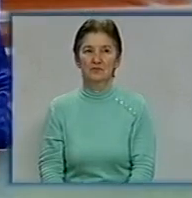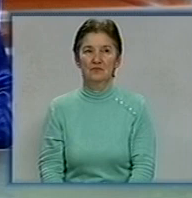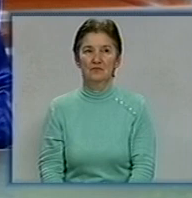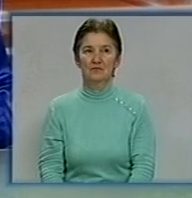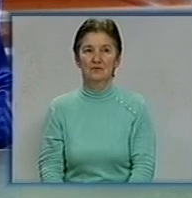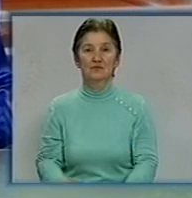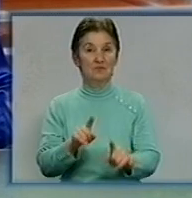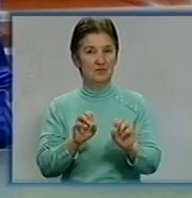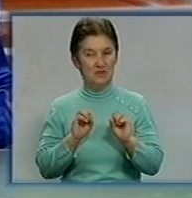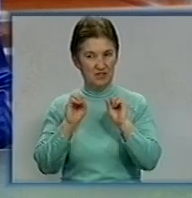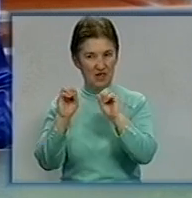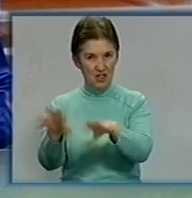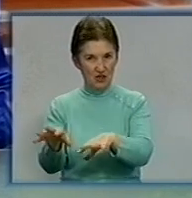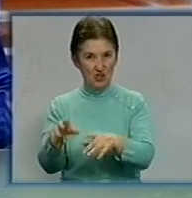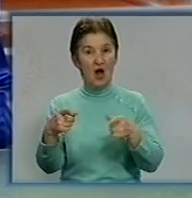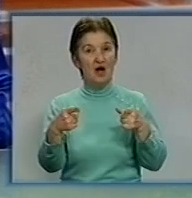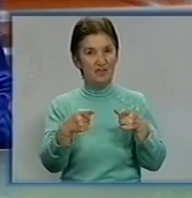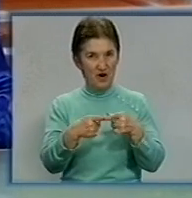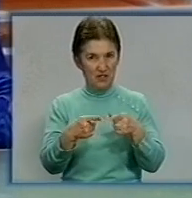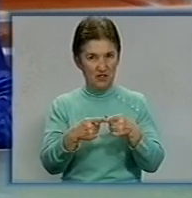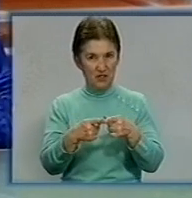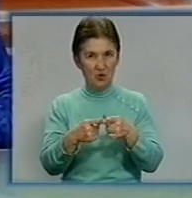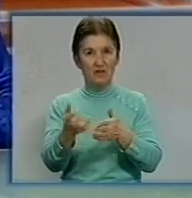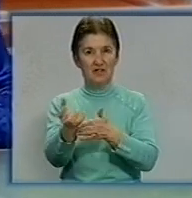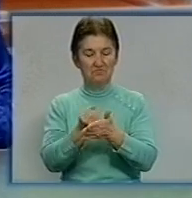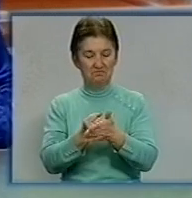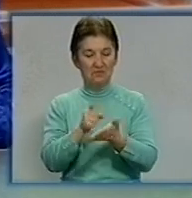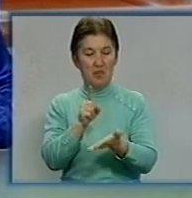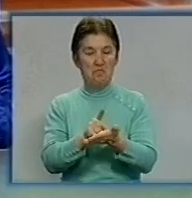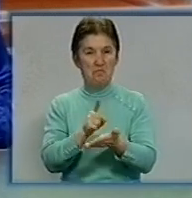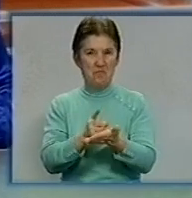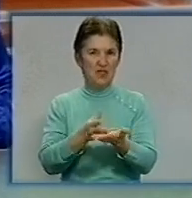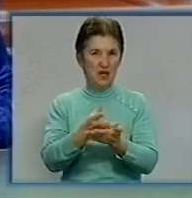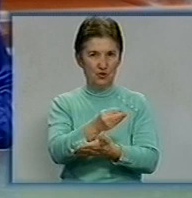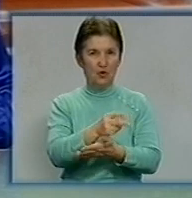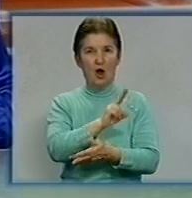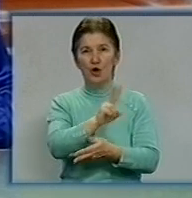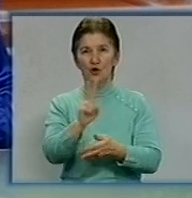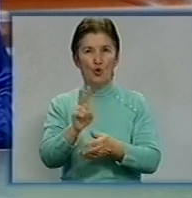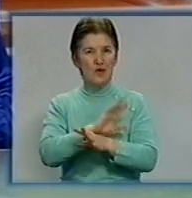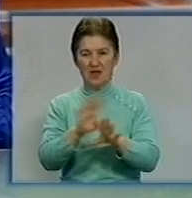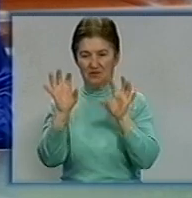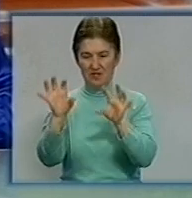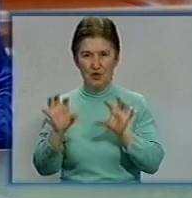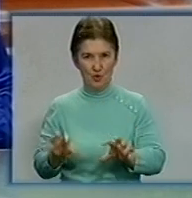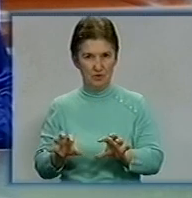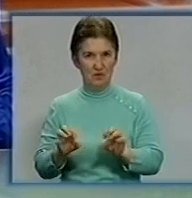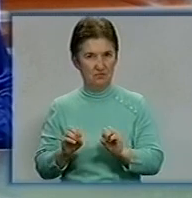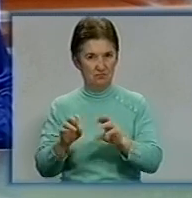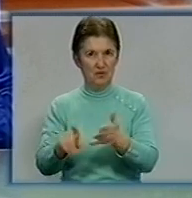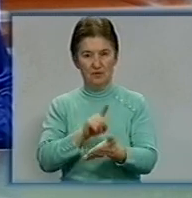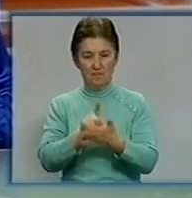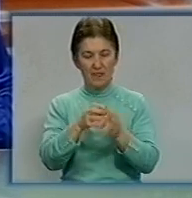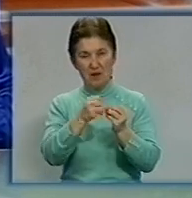Здаєш квартиру – плати податок. Правоохоронці взялися за тих, хто нелегально здає в оренду житло. Від прибутку власники помешкання мають сплачувати